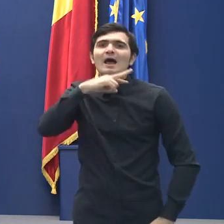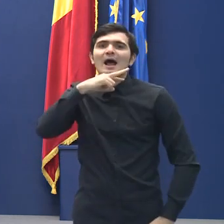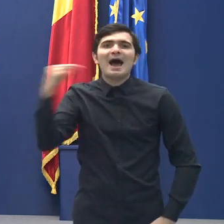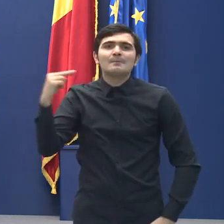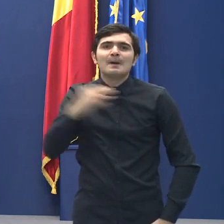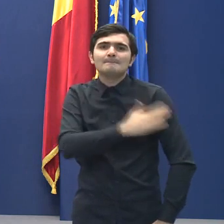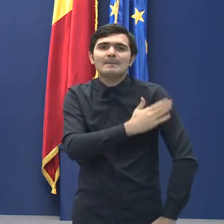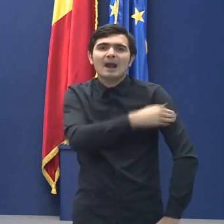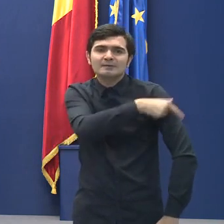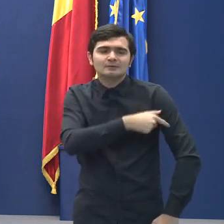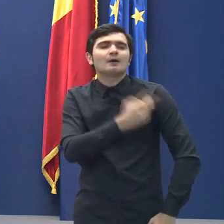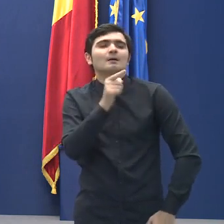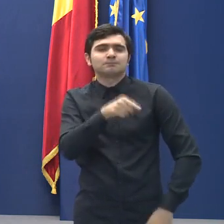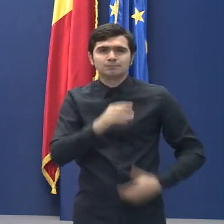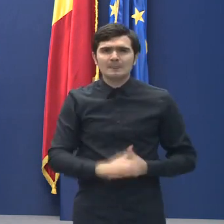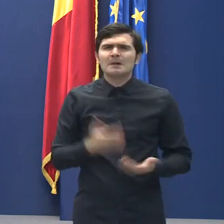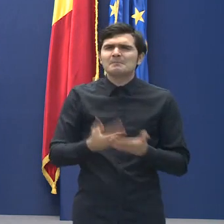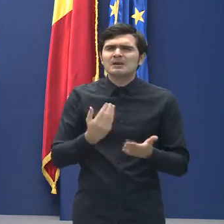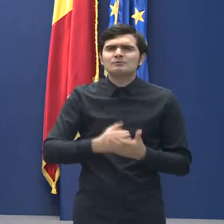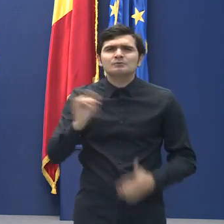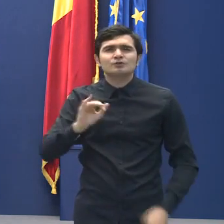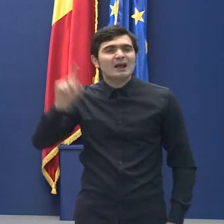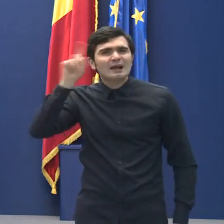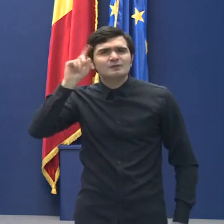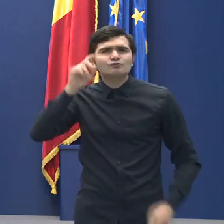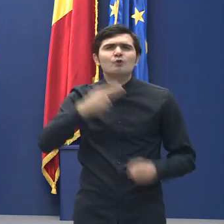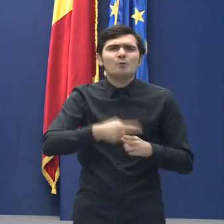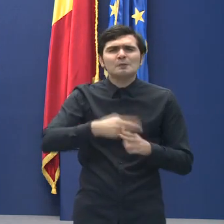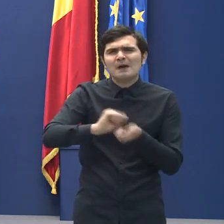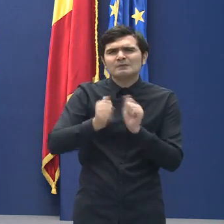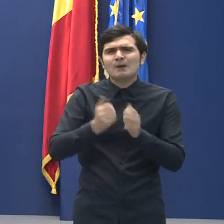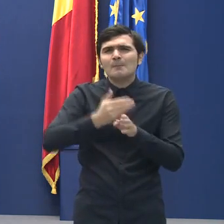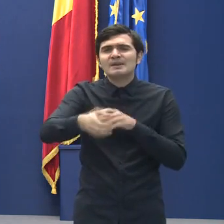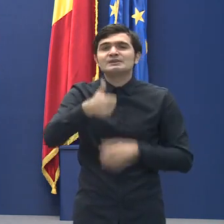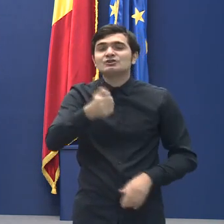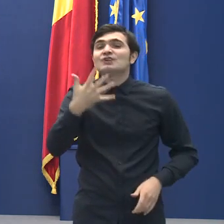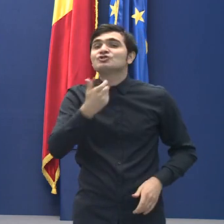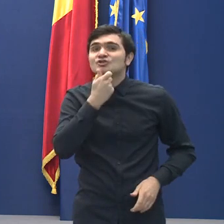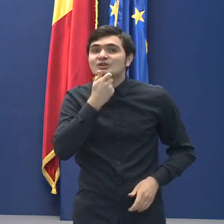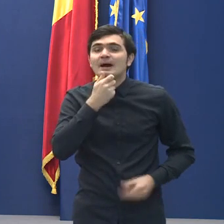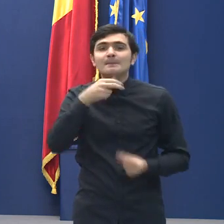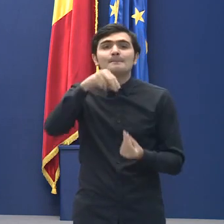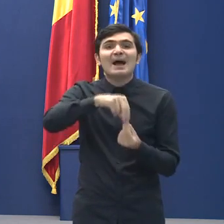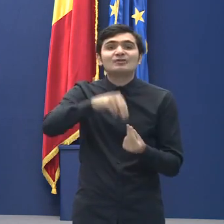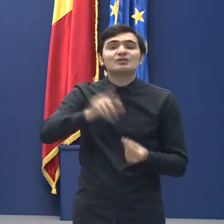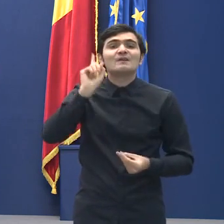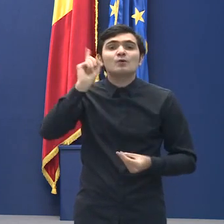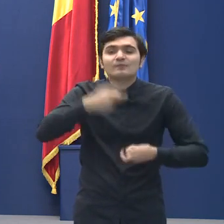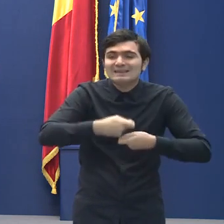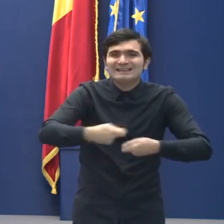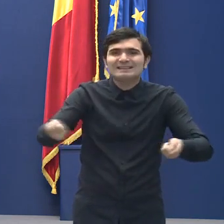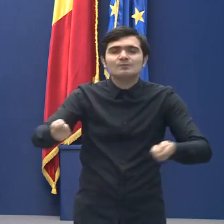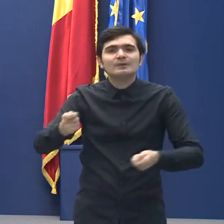Pentru credincioșii bolnavi și cei peste 65 de ani, Paștile vor fi distribuite la domiciliu, de către